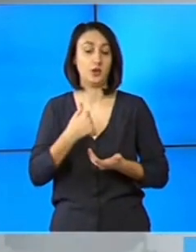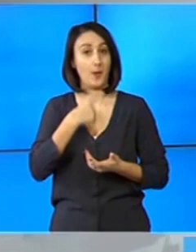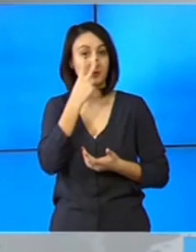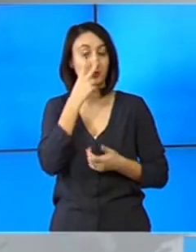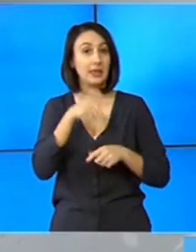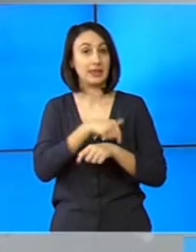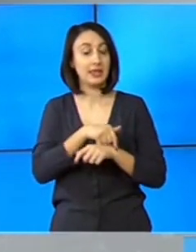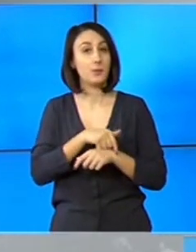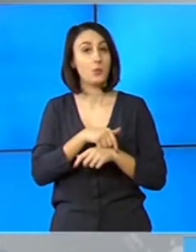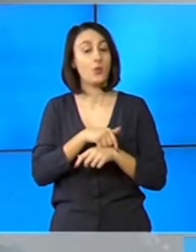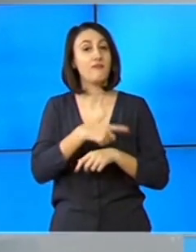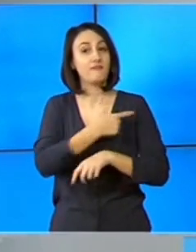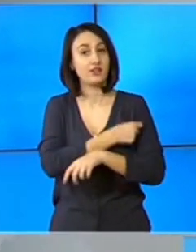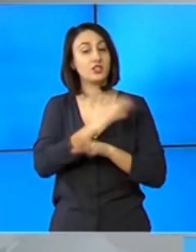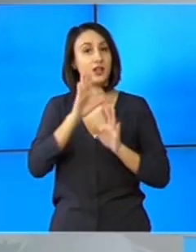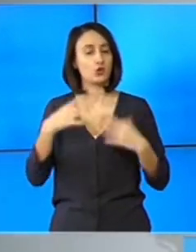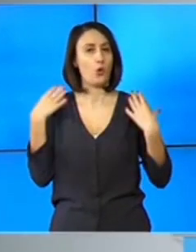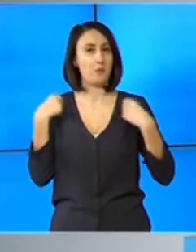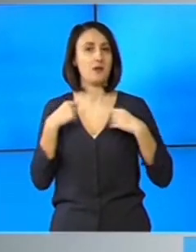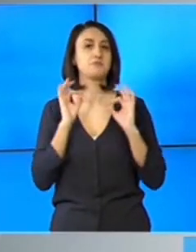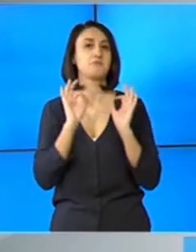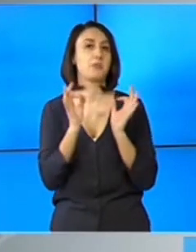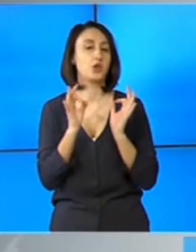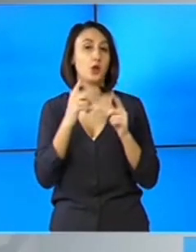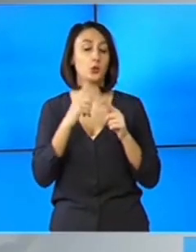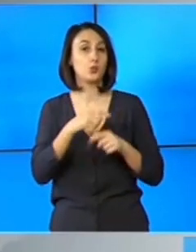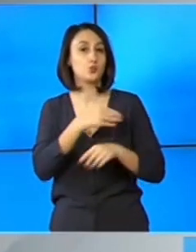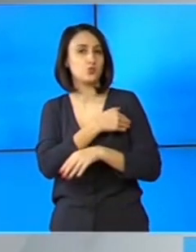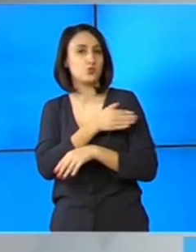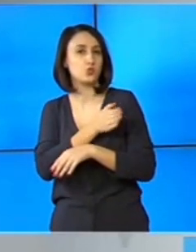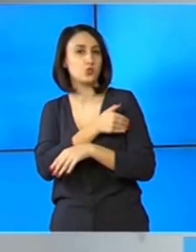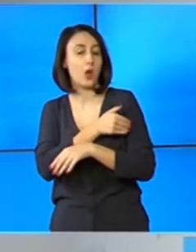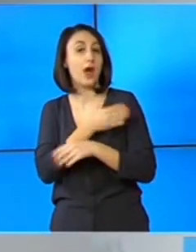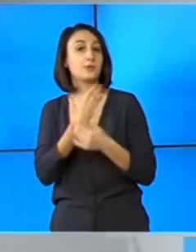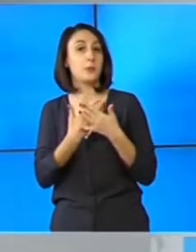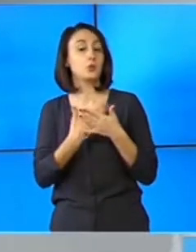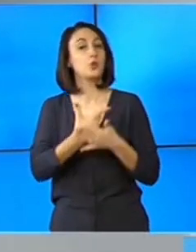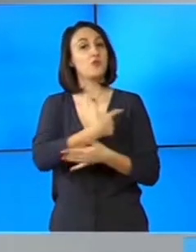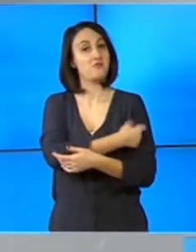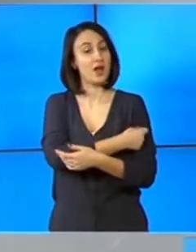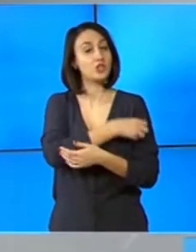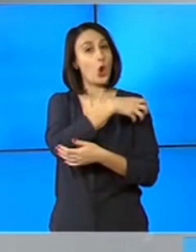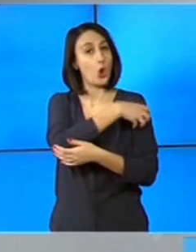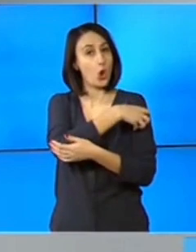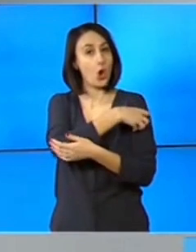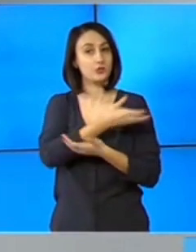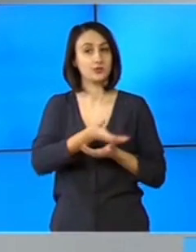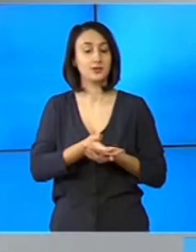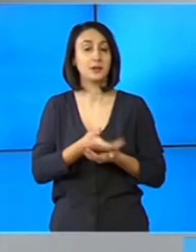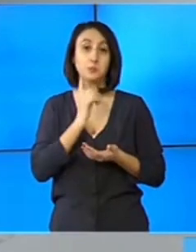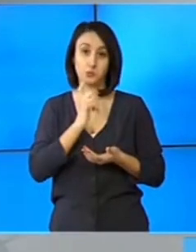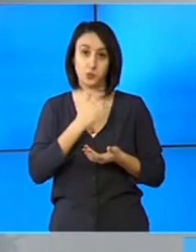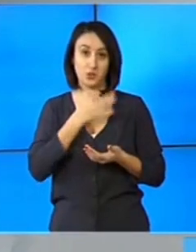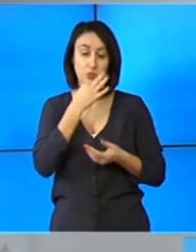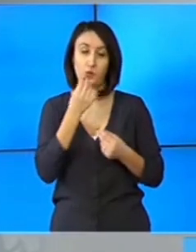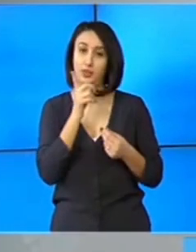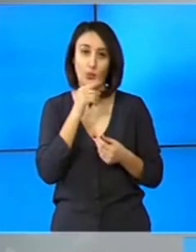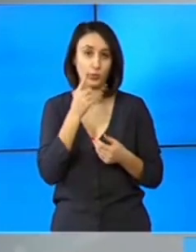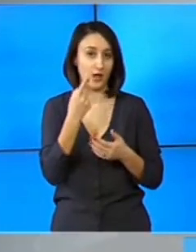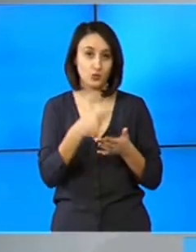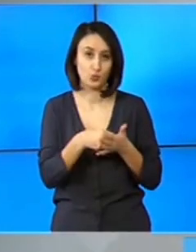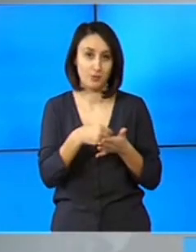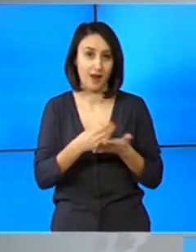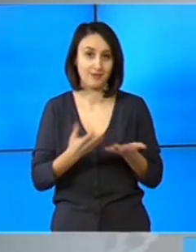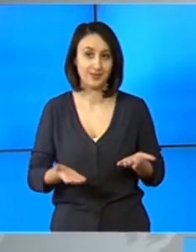văzut că în timpul procesului de vaccinare a spurtat o cămașă specială cu un buzunarel acolo pentru locul unde se face vaccinul. Ne puteți spune cumva de unde ați